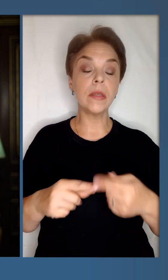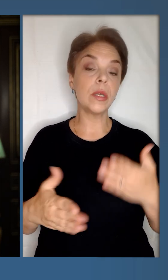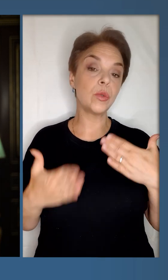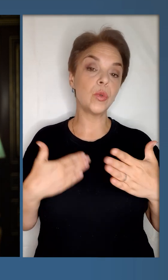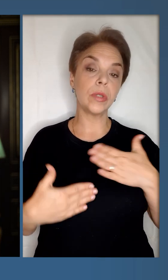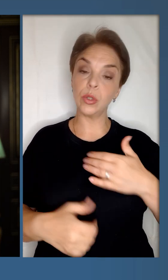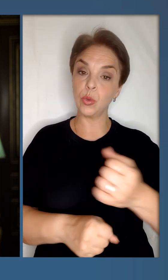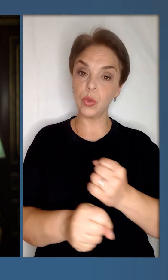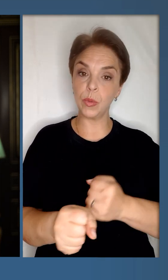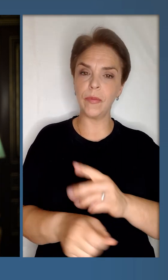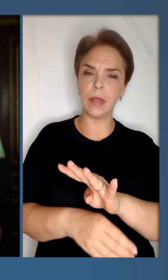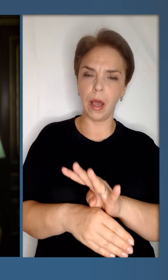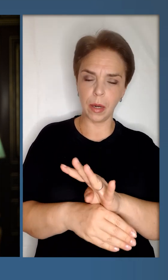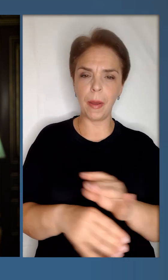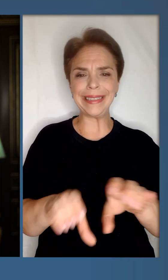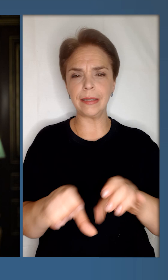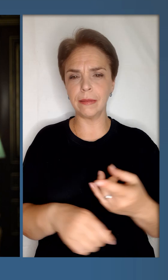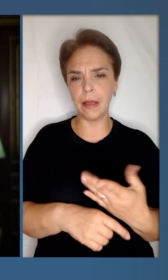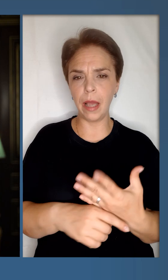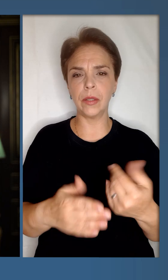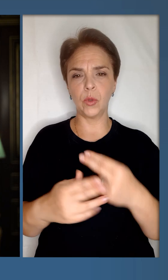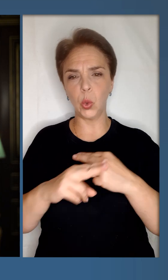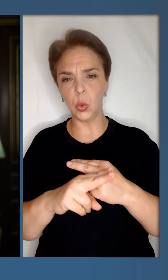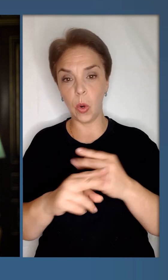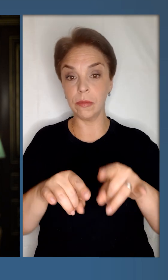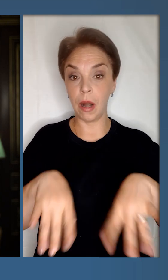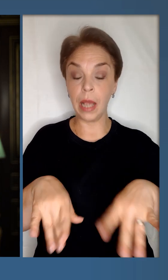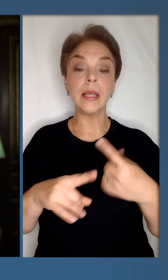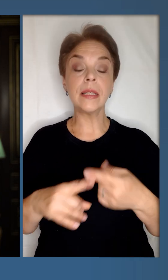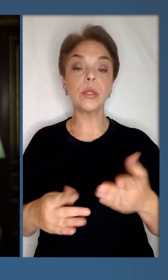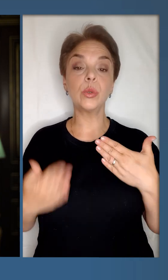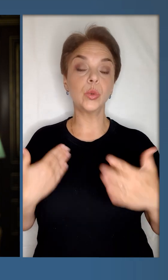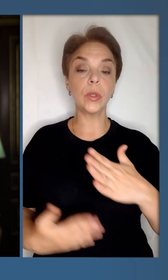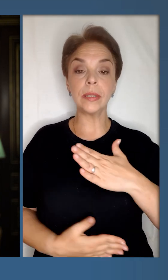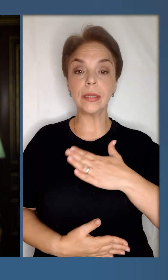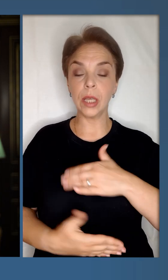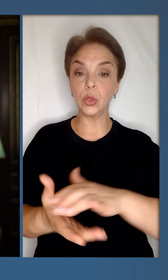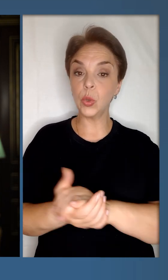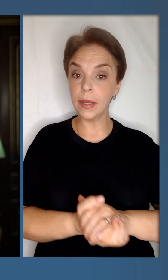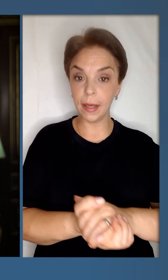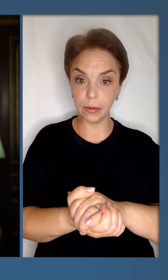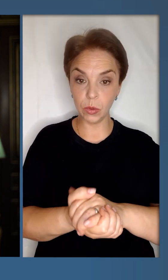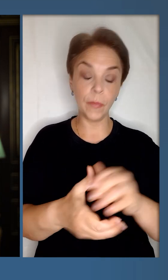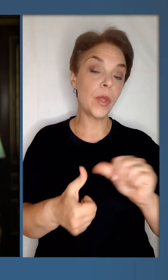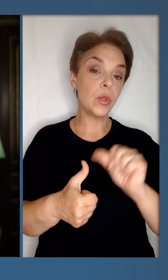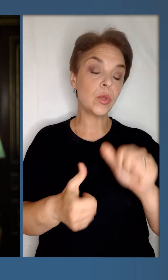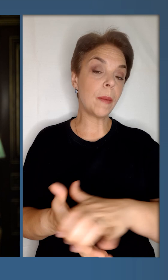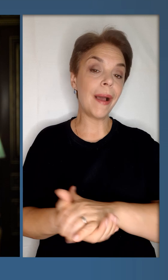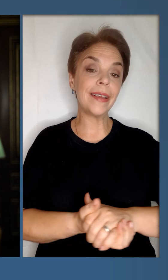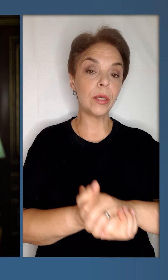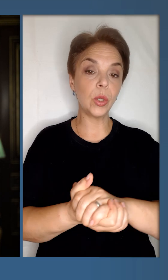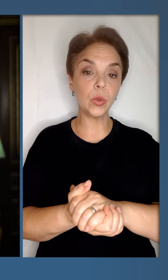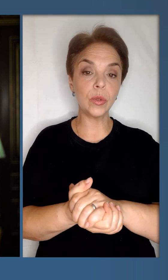стосується і нашої зброї від гармат і снарядів до дронів і ракет. Це стосується і нашої єдності. Зокрема,